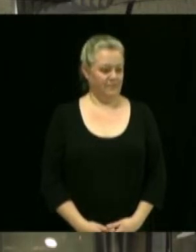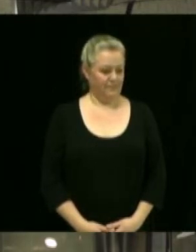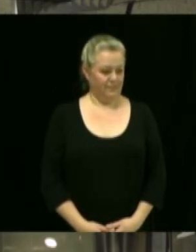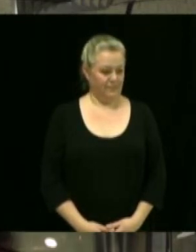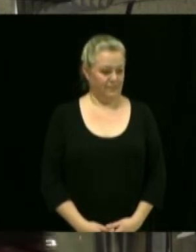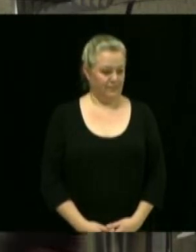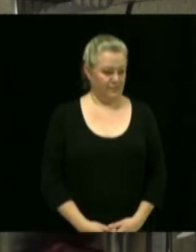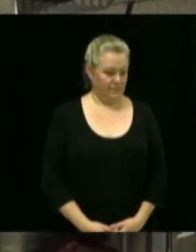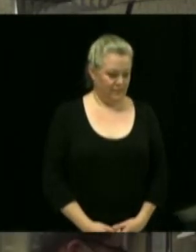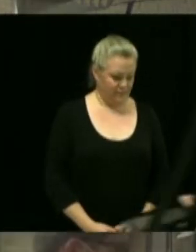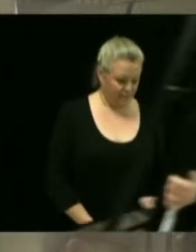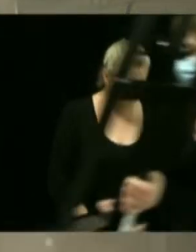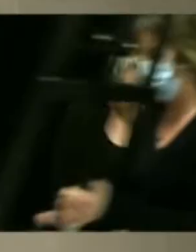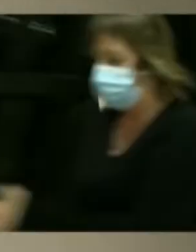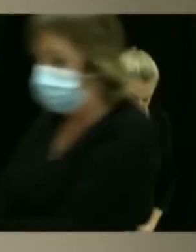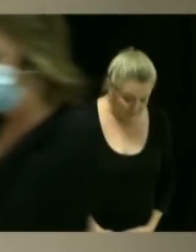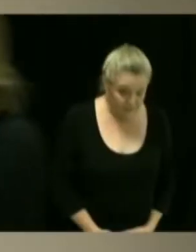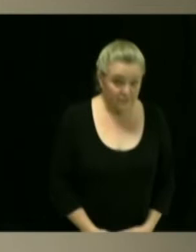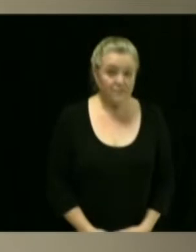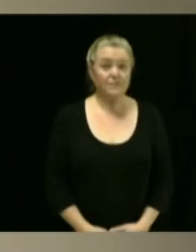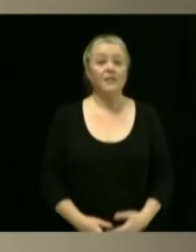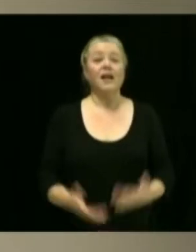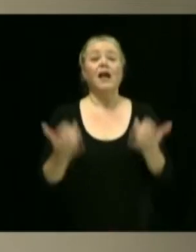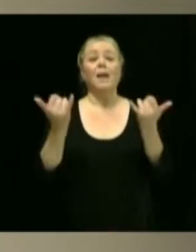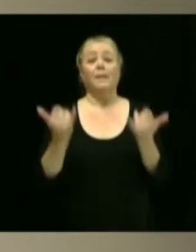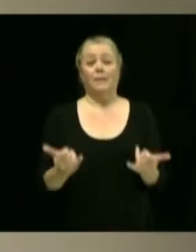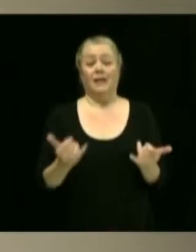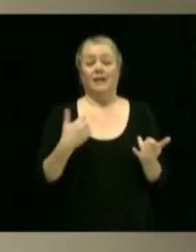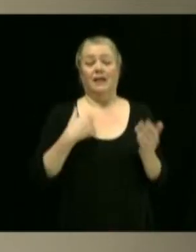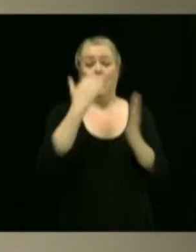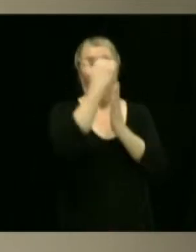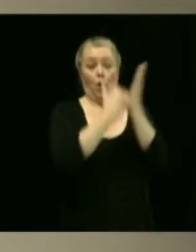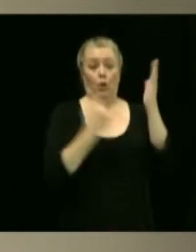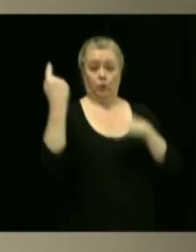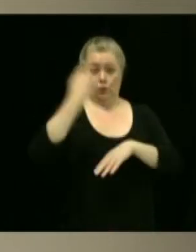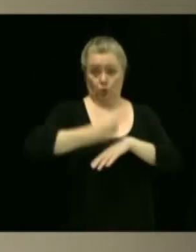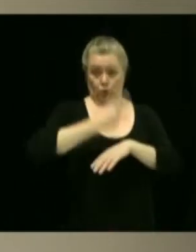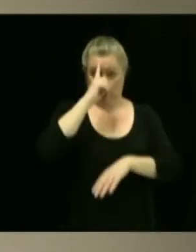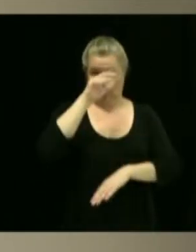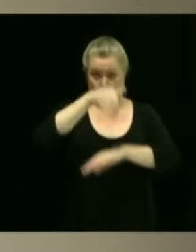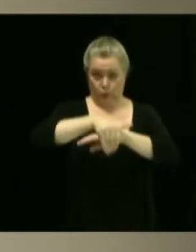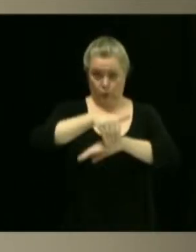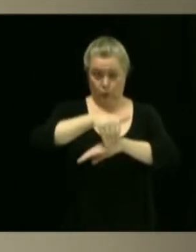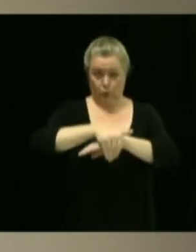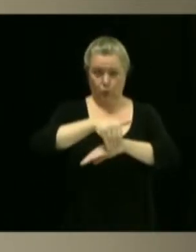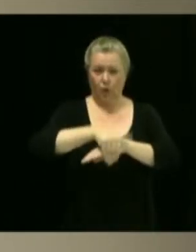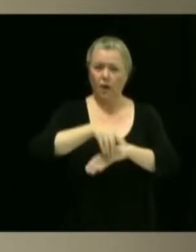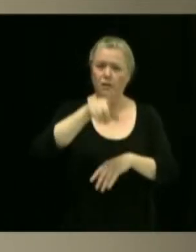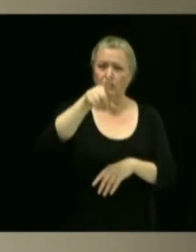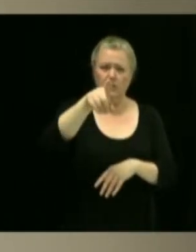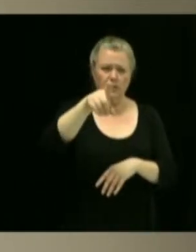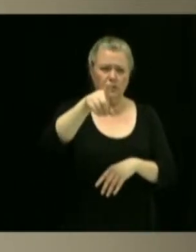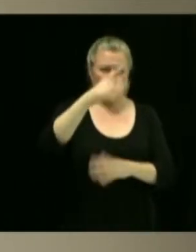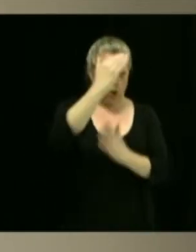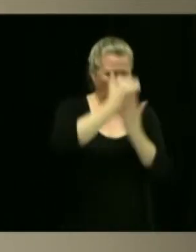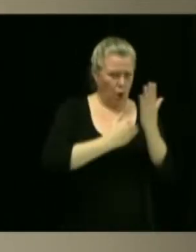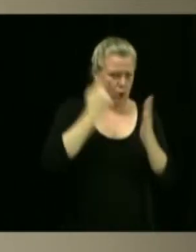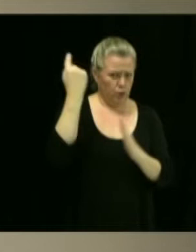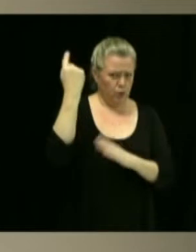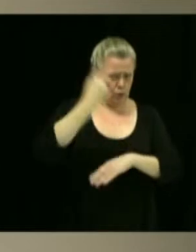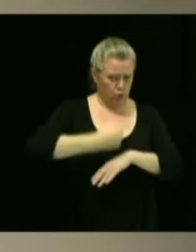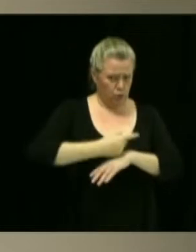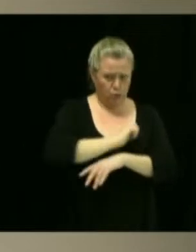Alors, allons-y avec notre ordre du jour pour la soirée. Est-ce que vous avez tous reçu l'ordre du jour? On